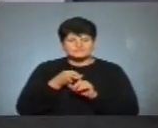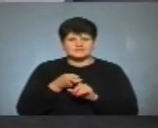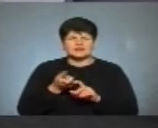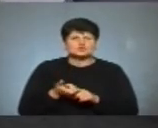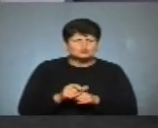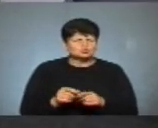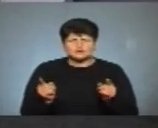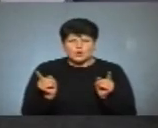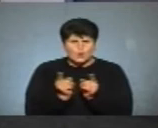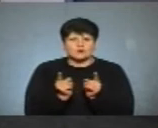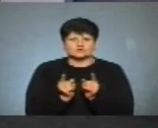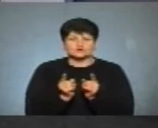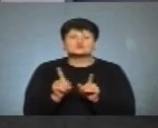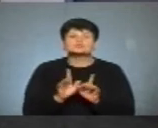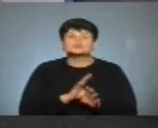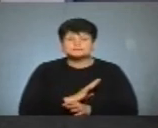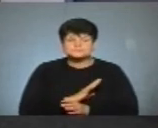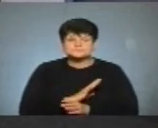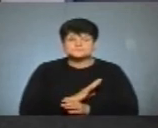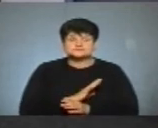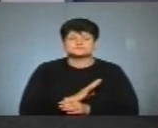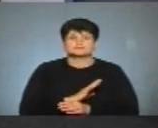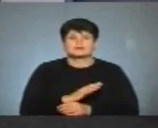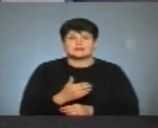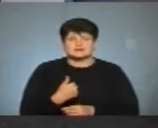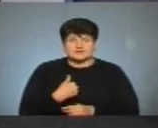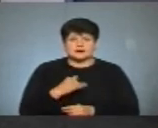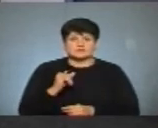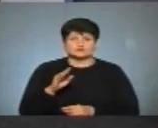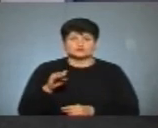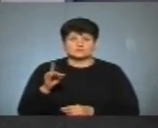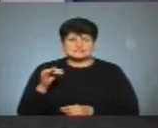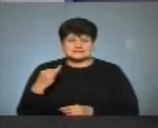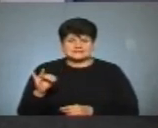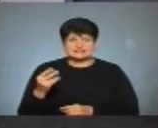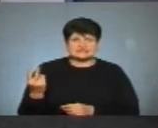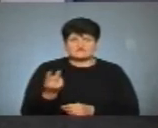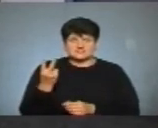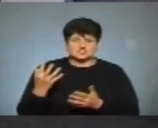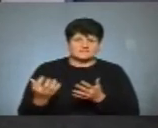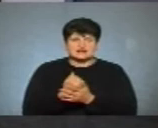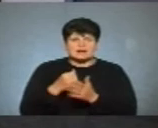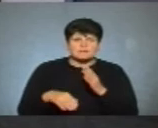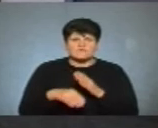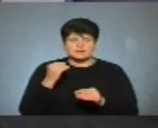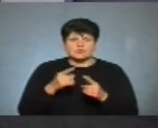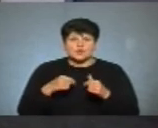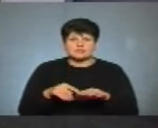Якщо дуже коротко, що відбулося? Ми, я, Ігор Турський, вдвічі виграємо вибори в